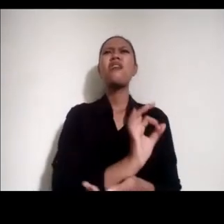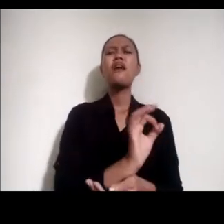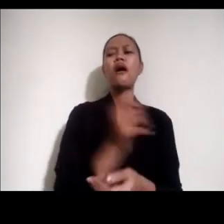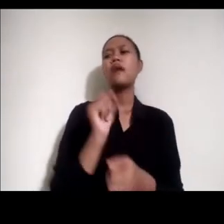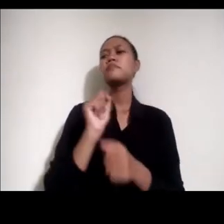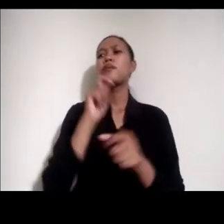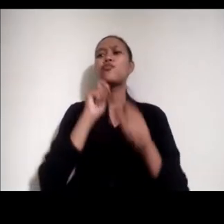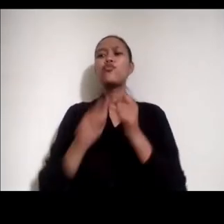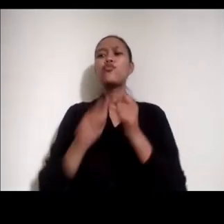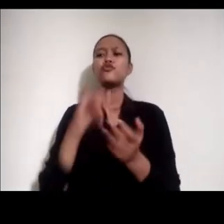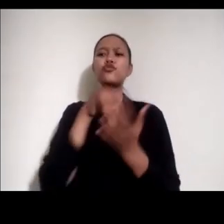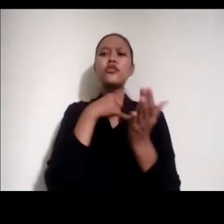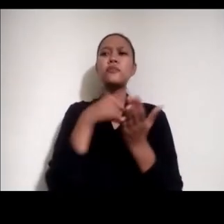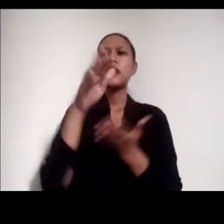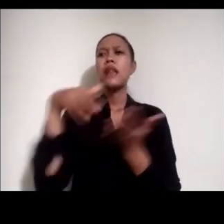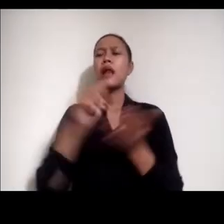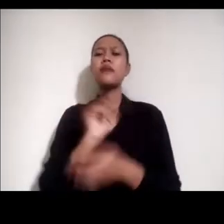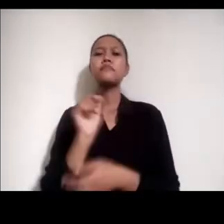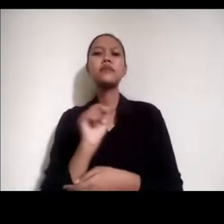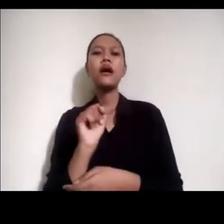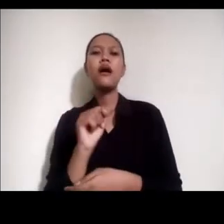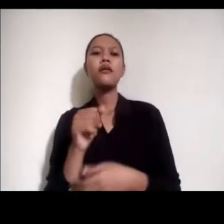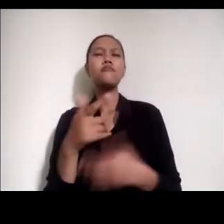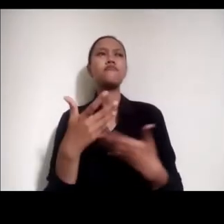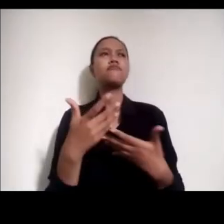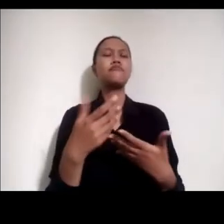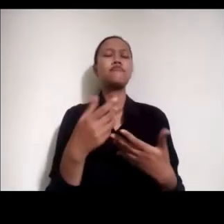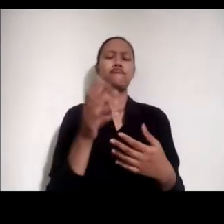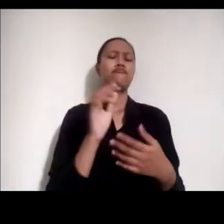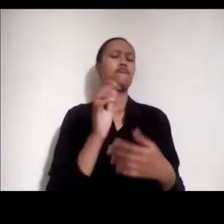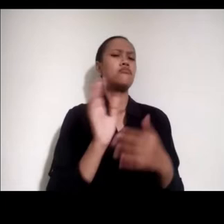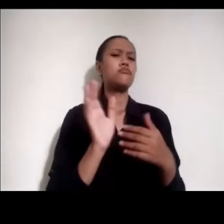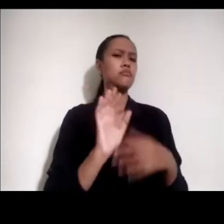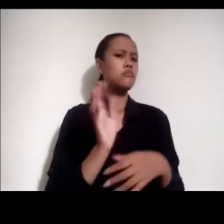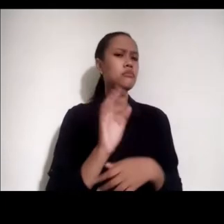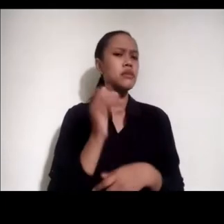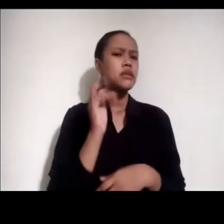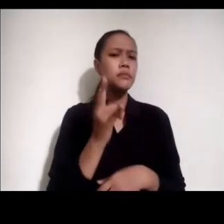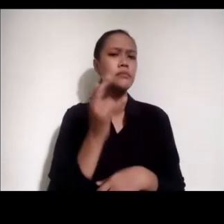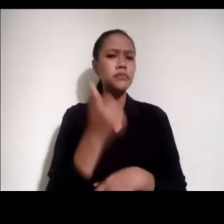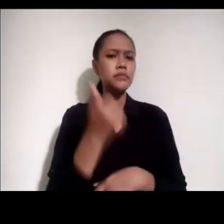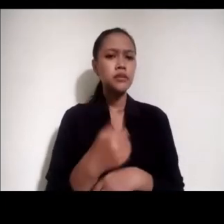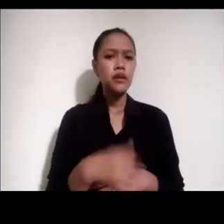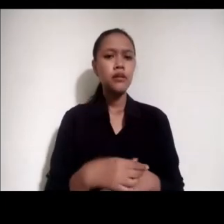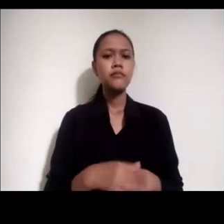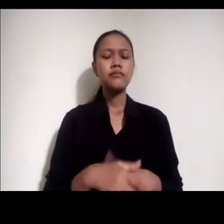Jurnalisme Data Kita Punya Ide dulu Mau Bikin Liputan Apa Terus Kita Pikirin Datanya Itu Apa